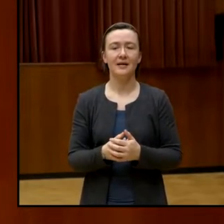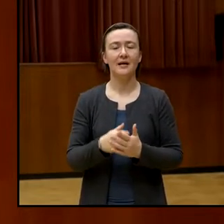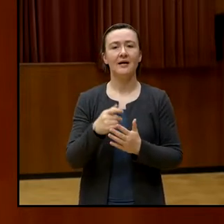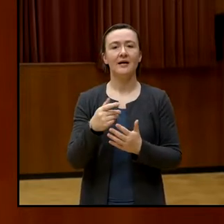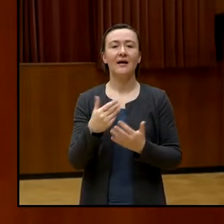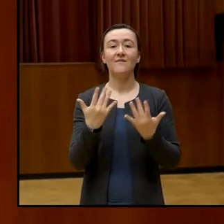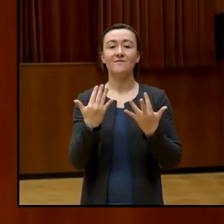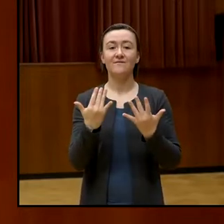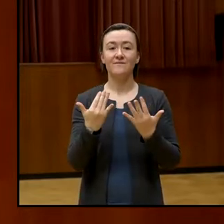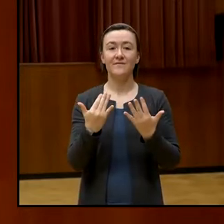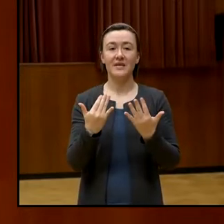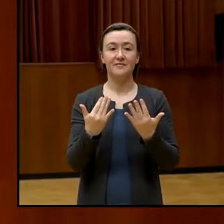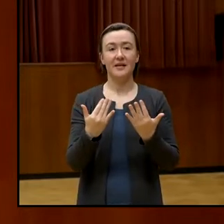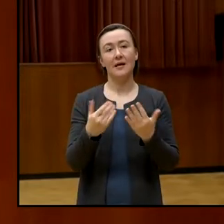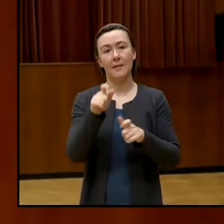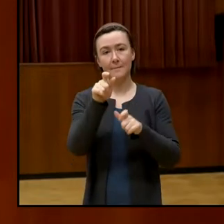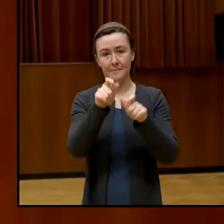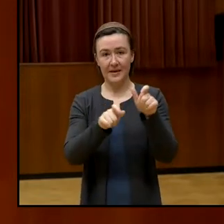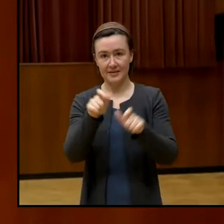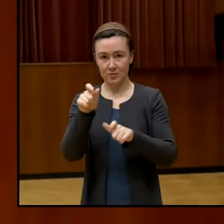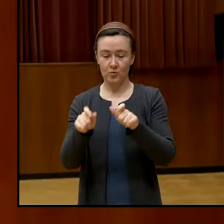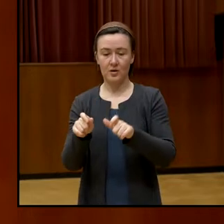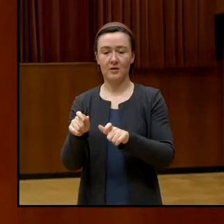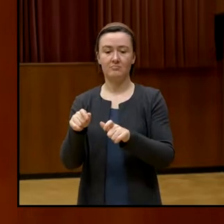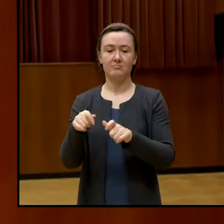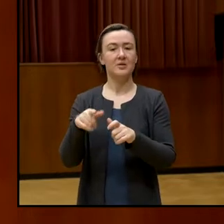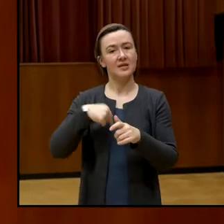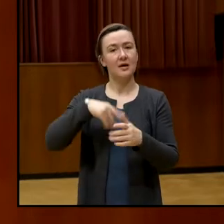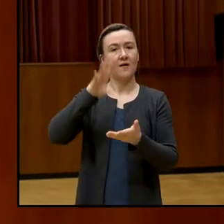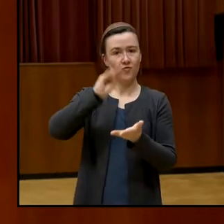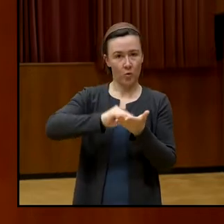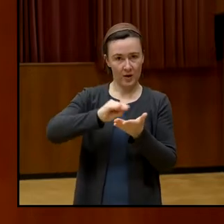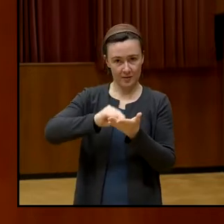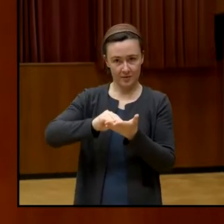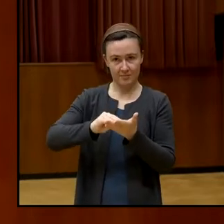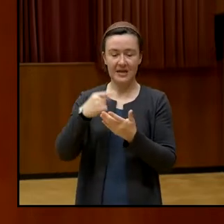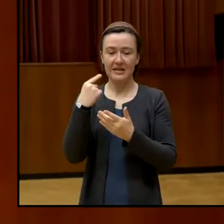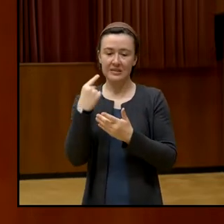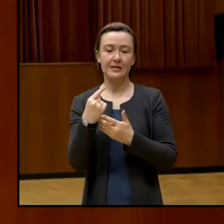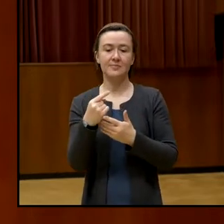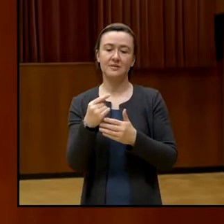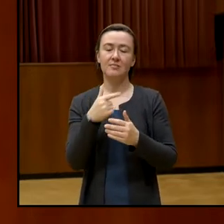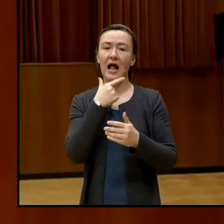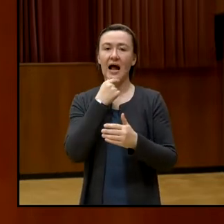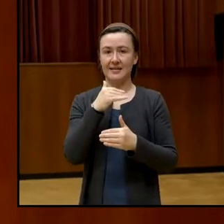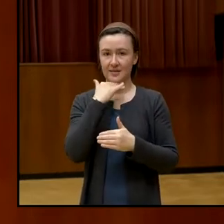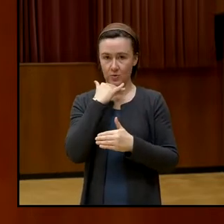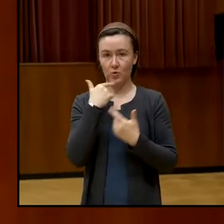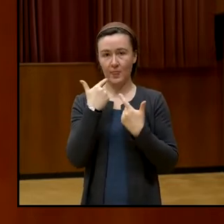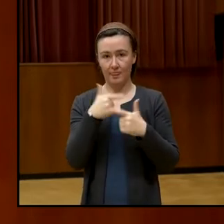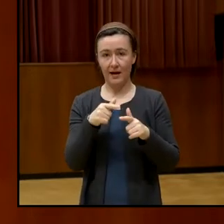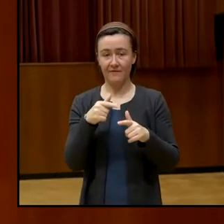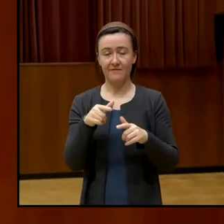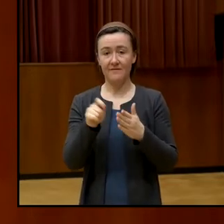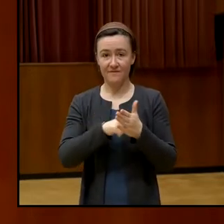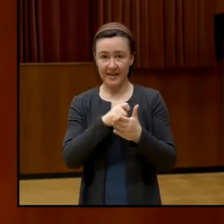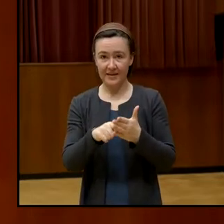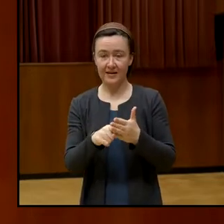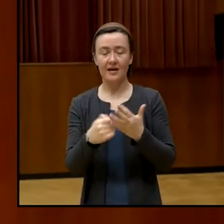Wahlalter sollten in einer Demokratie mitbestimmen, sprich wählen können?